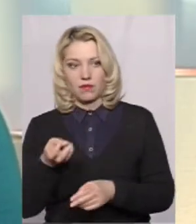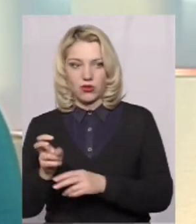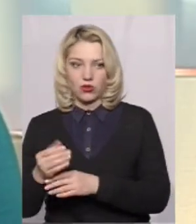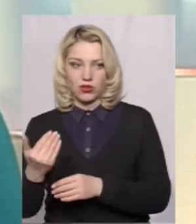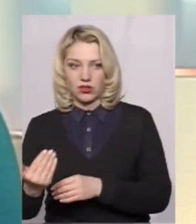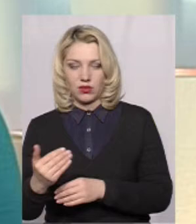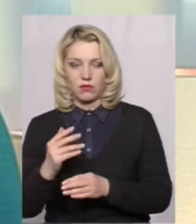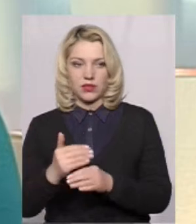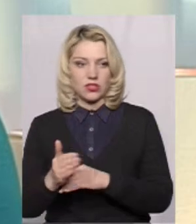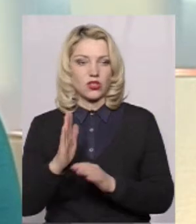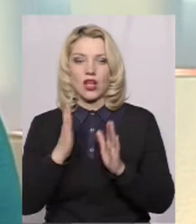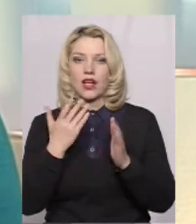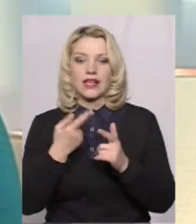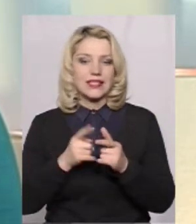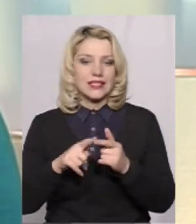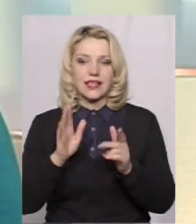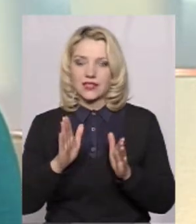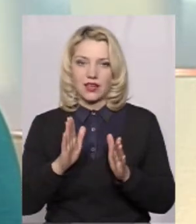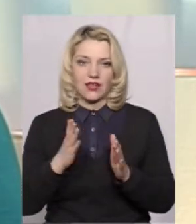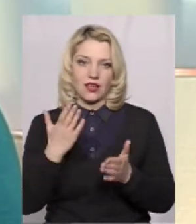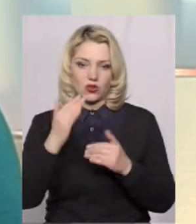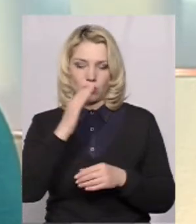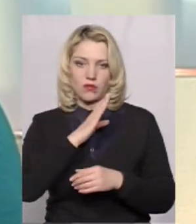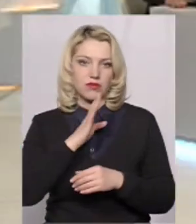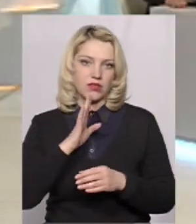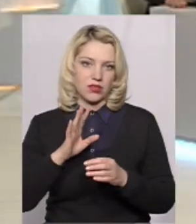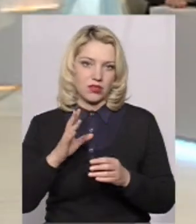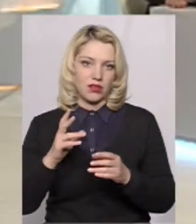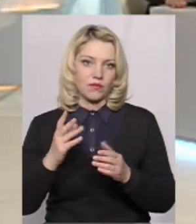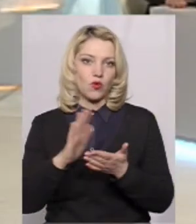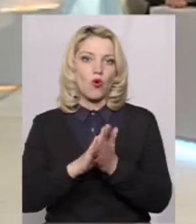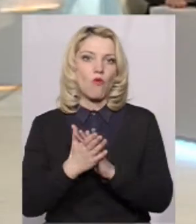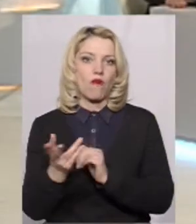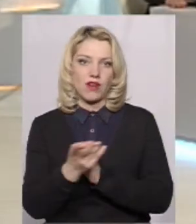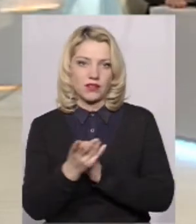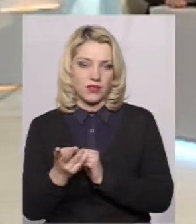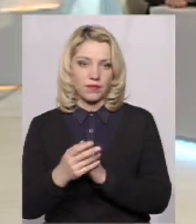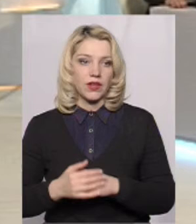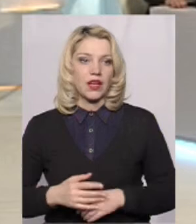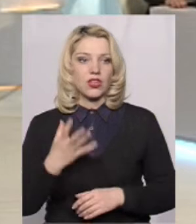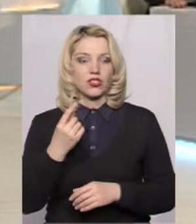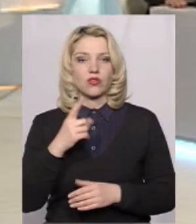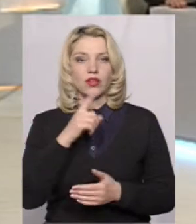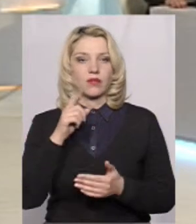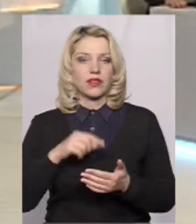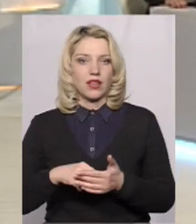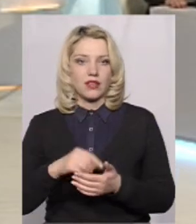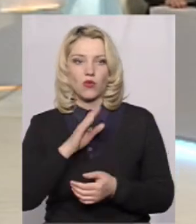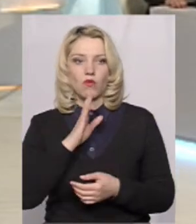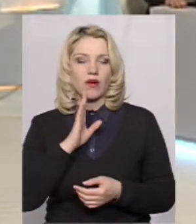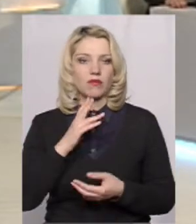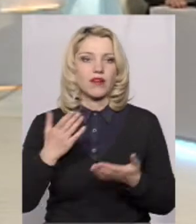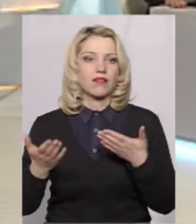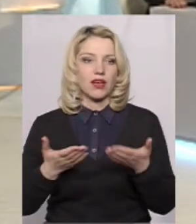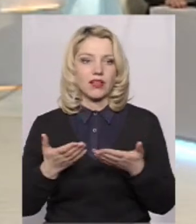пізніше. Але це тільки, якщо батьки між собою так можуть думати. Ще, будь ласка, приймаю. І ще от одне запитання у мам,